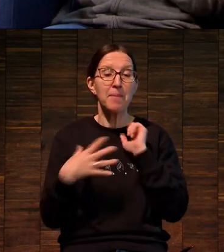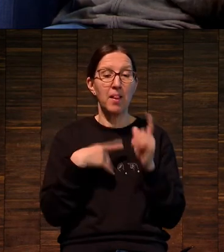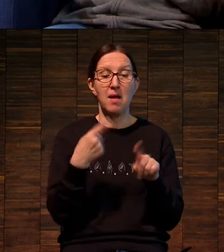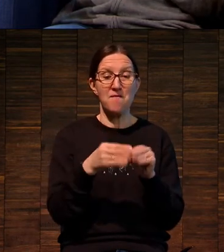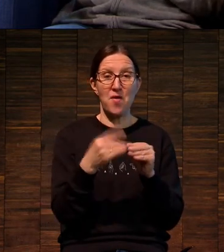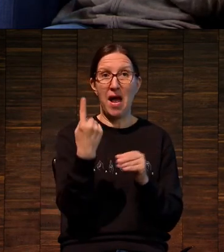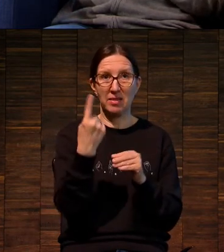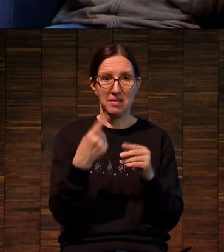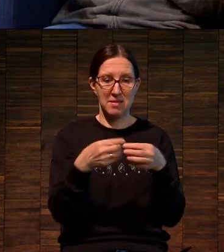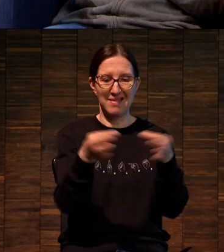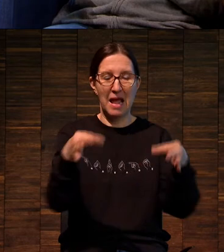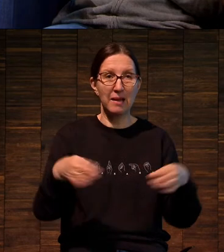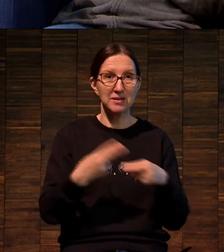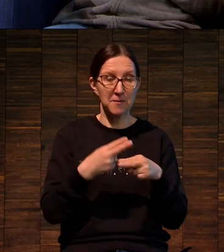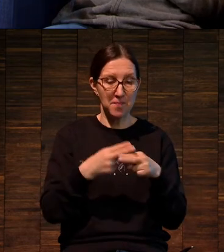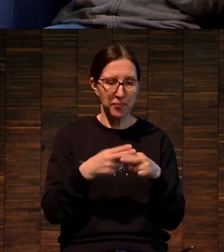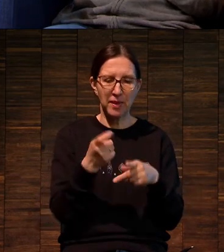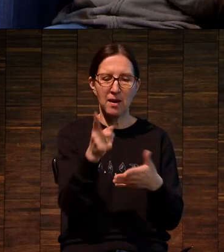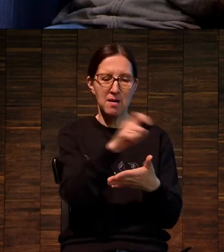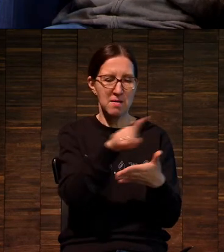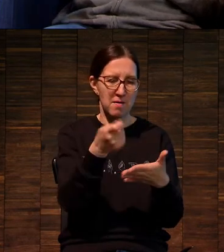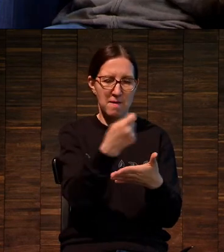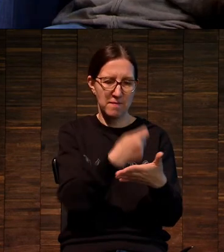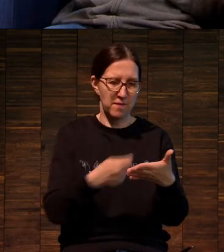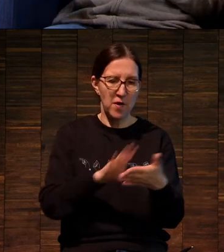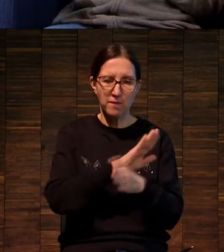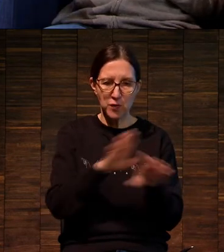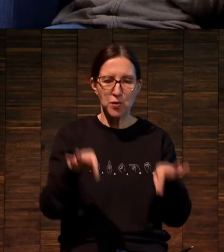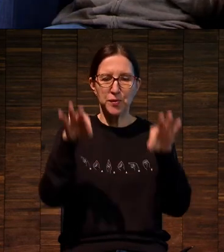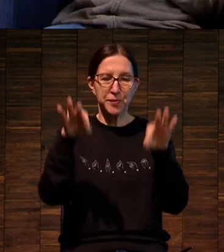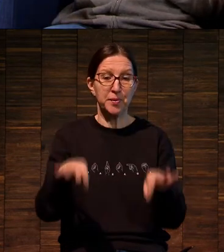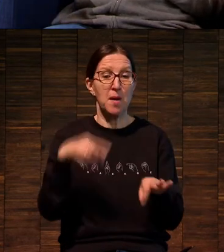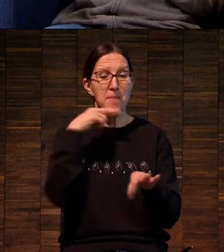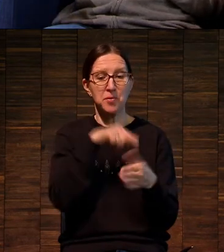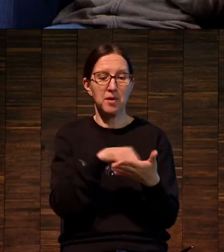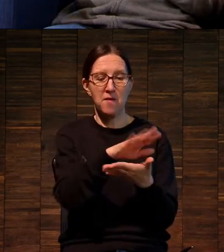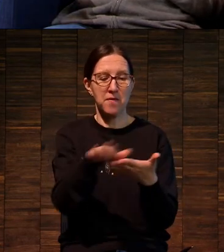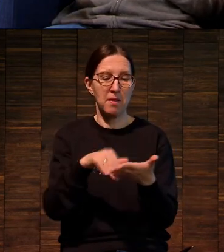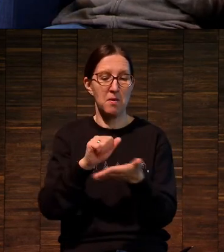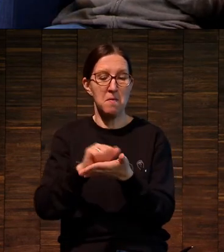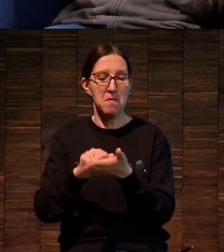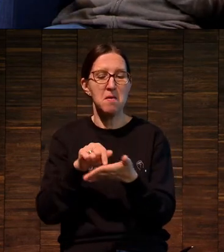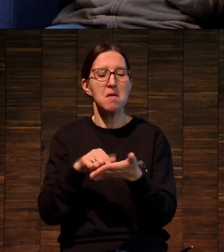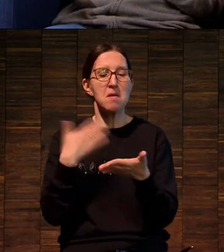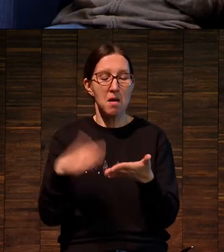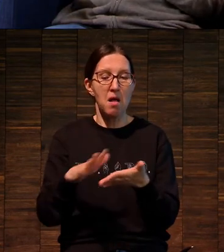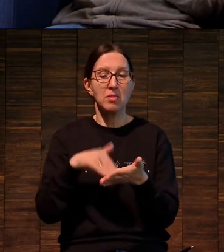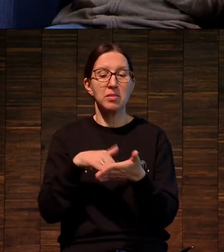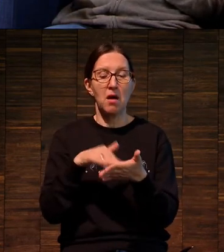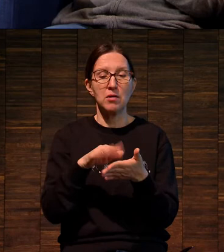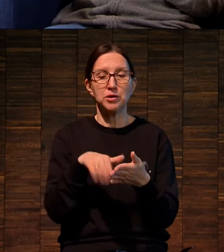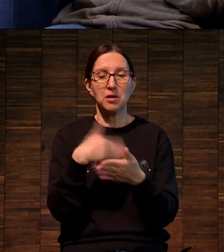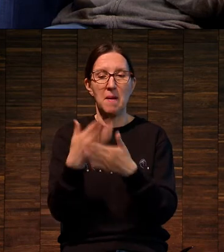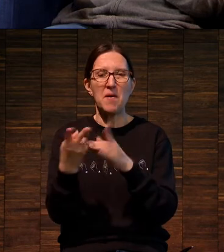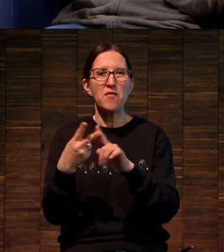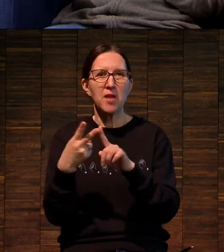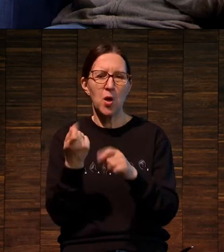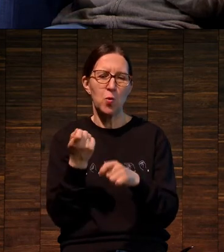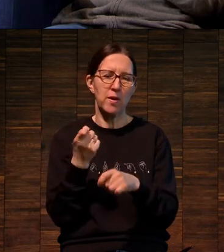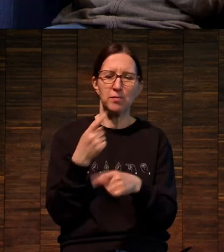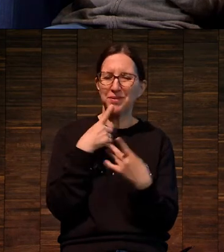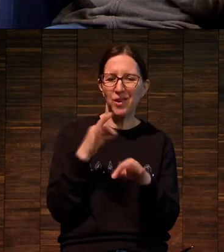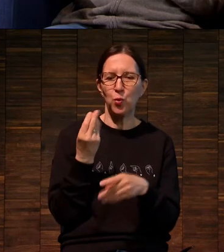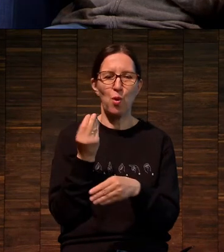протравил, отпечатал, потом что-то стер, что-то добавил и так далее. До 10 состояний у него были